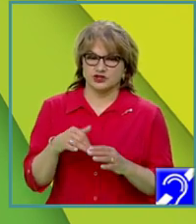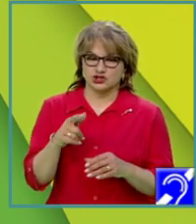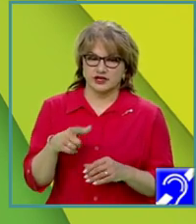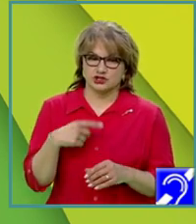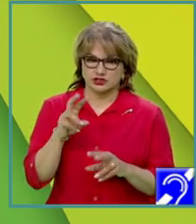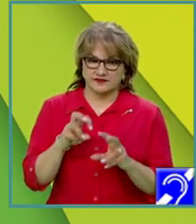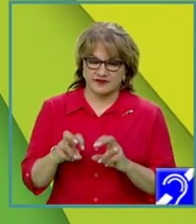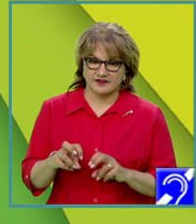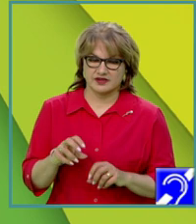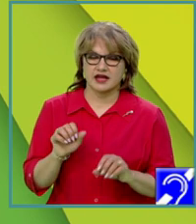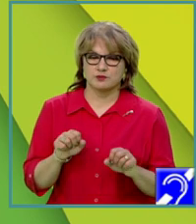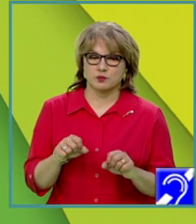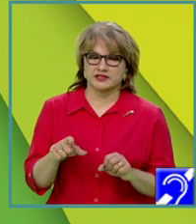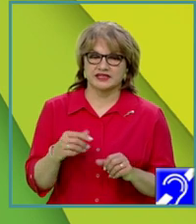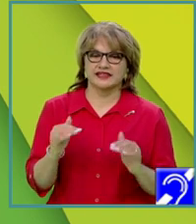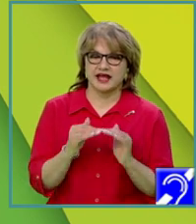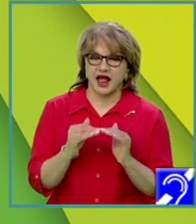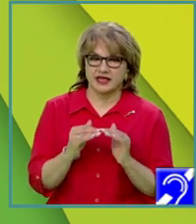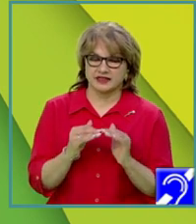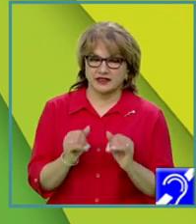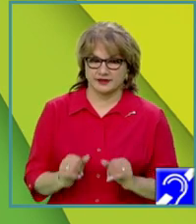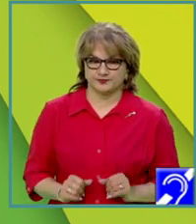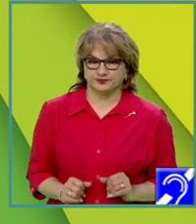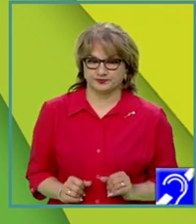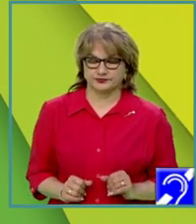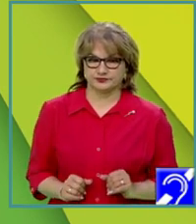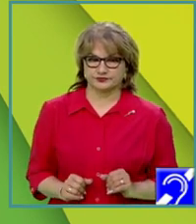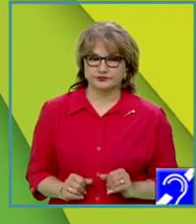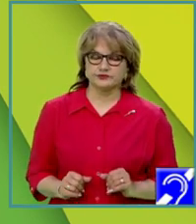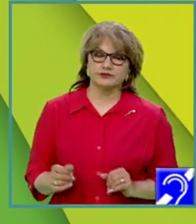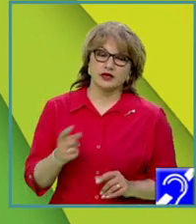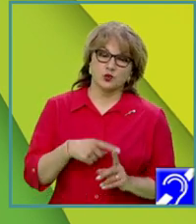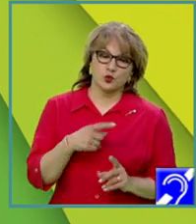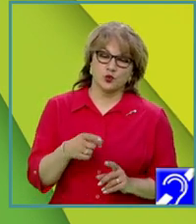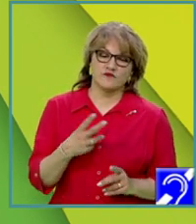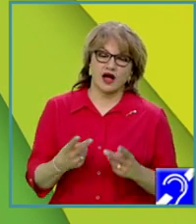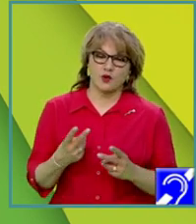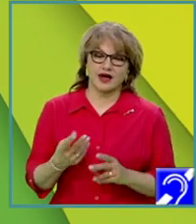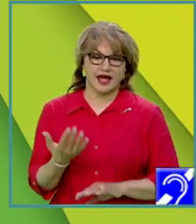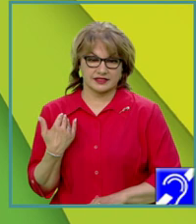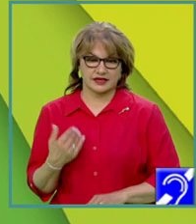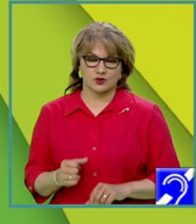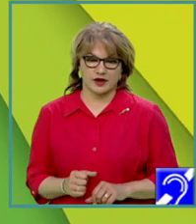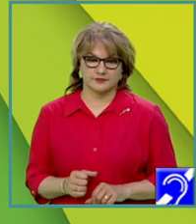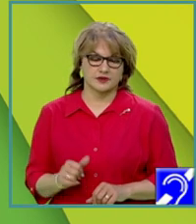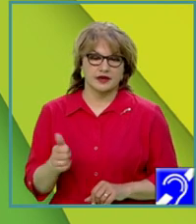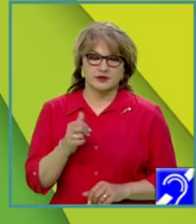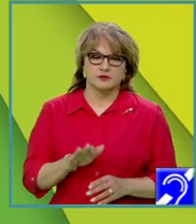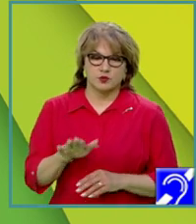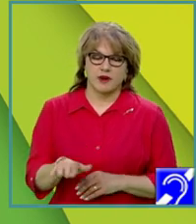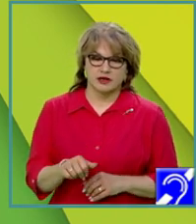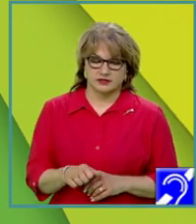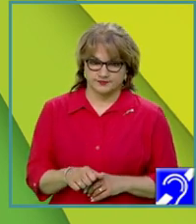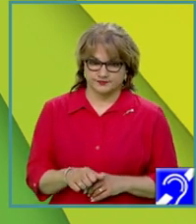proprietății de egalitate cu valoarea anterioară. Primul pas